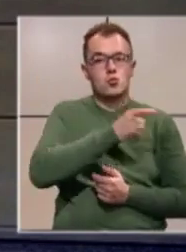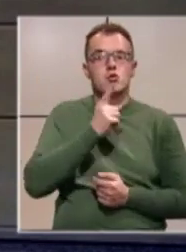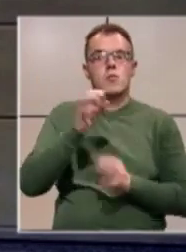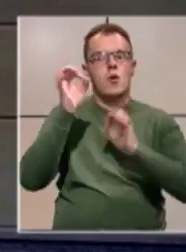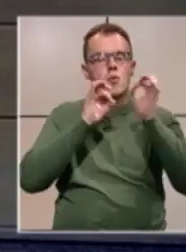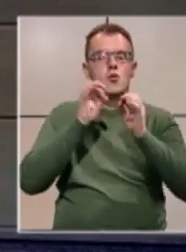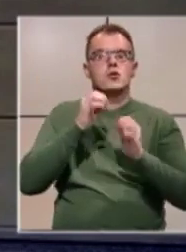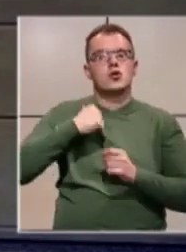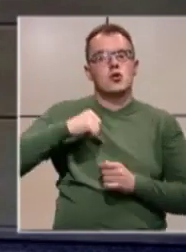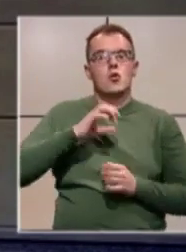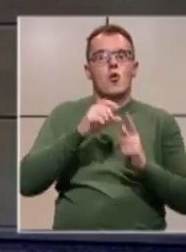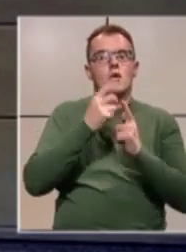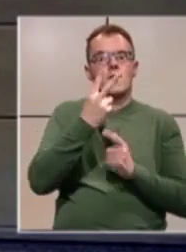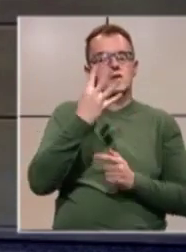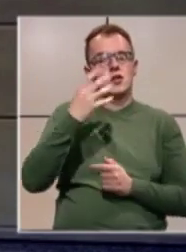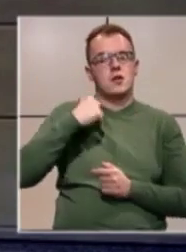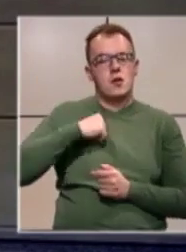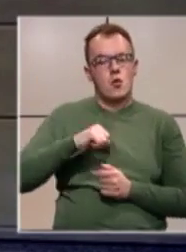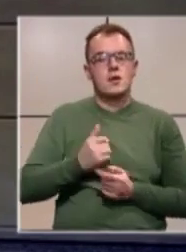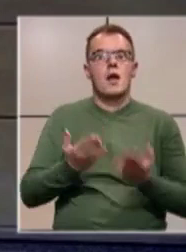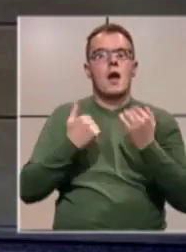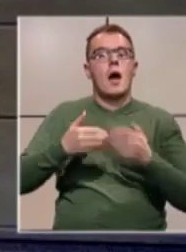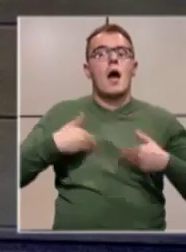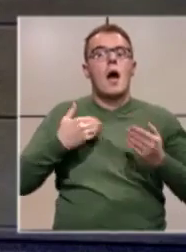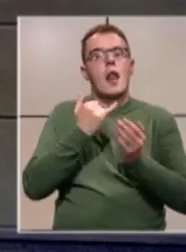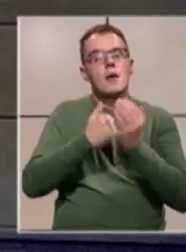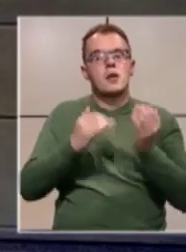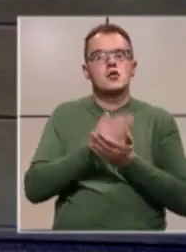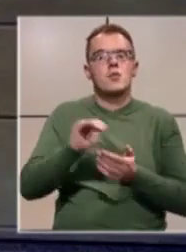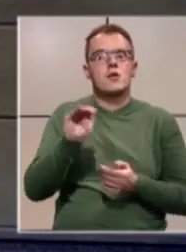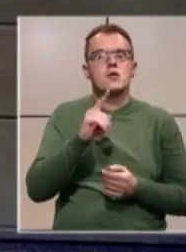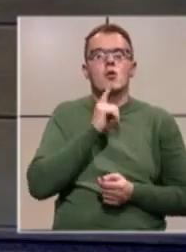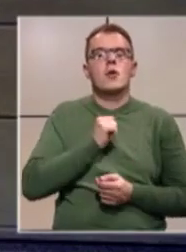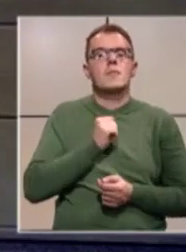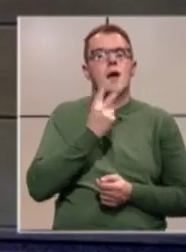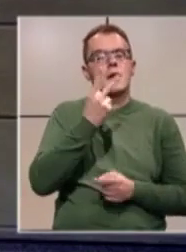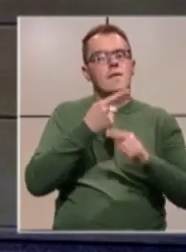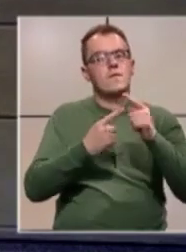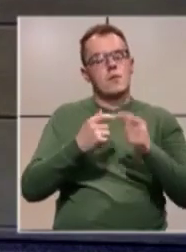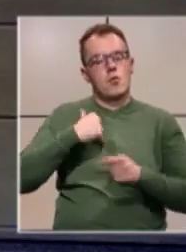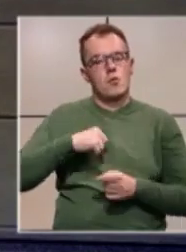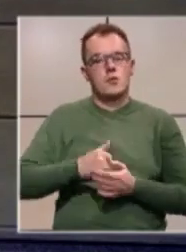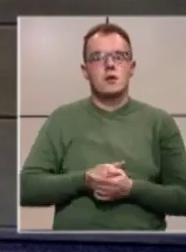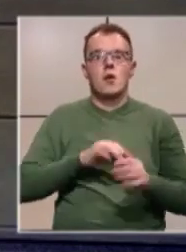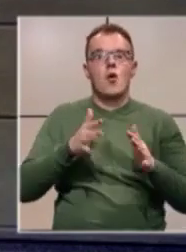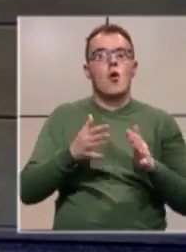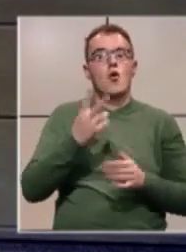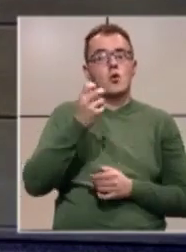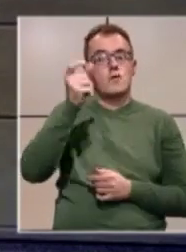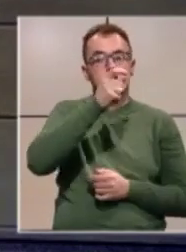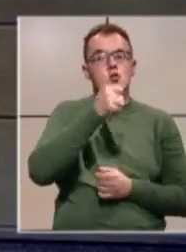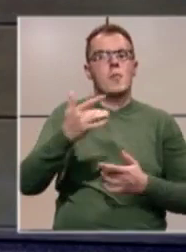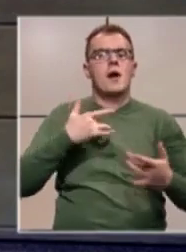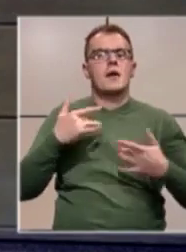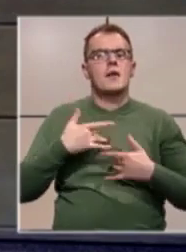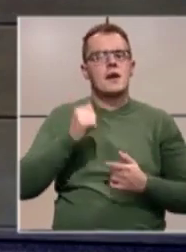prosječne dobi od 24 godine, a najmlađi među njima je bio dječak koji je imao tek dvije i pol godine. Oko 200 osoba je